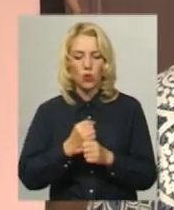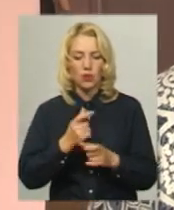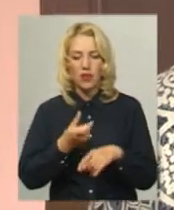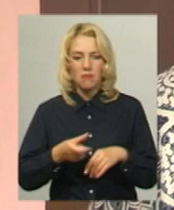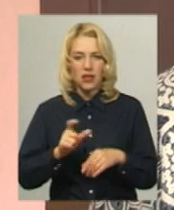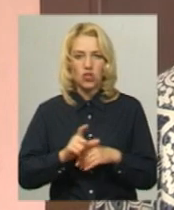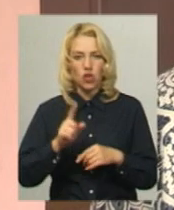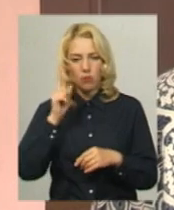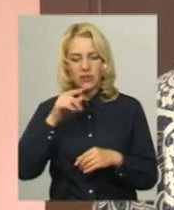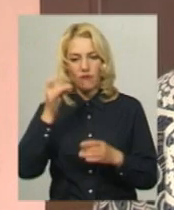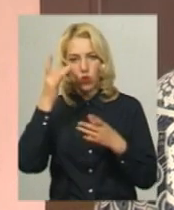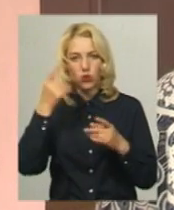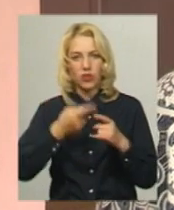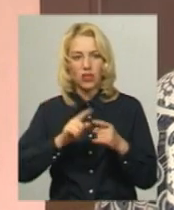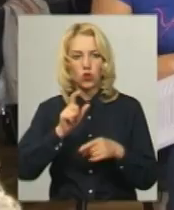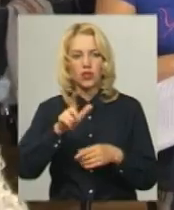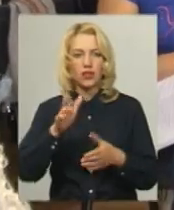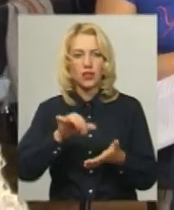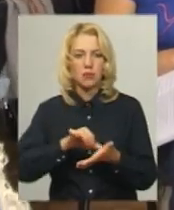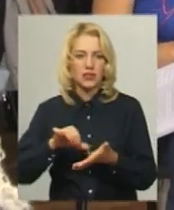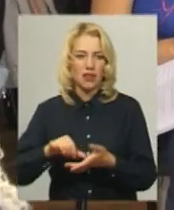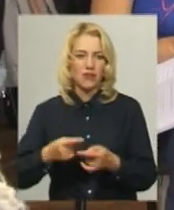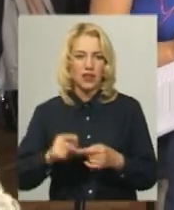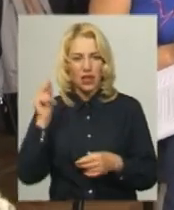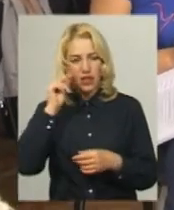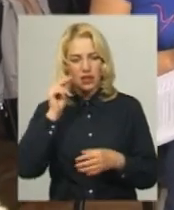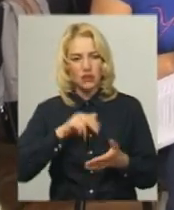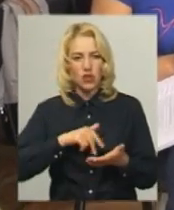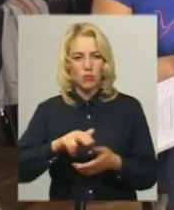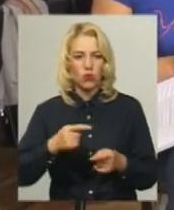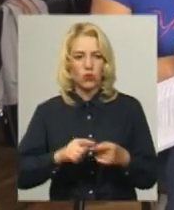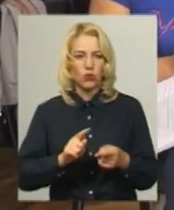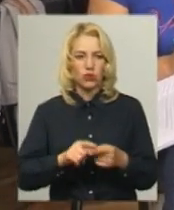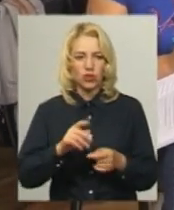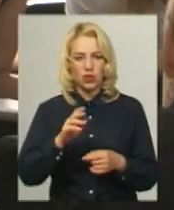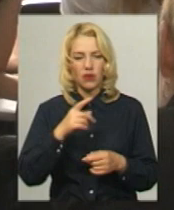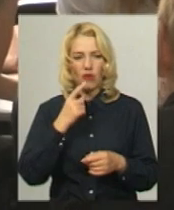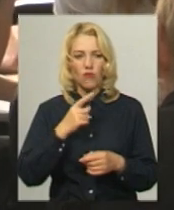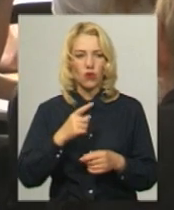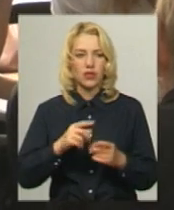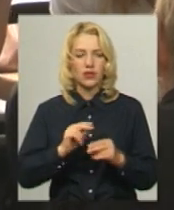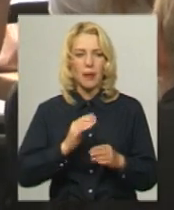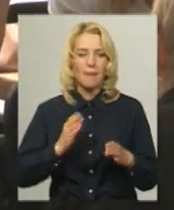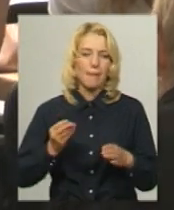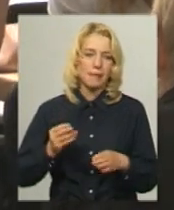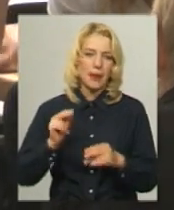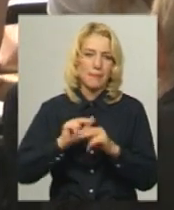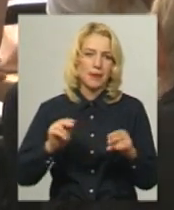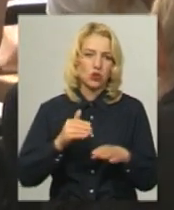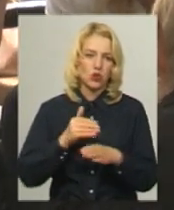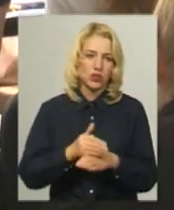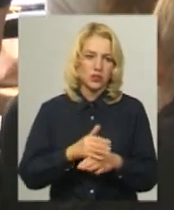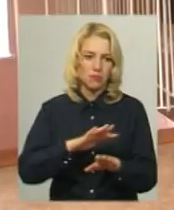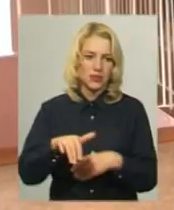культурі саме тих країн, які вони представляють. А навчання проходить у групах по 9 чоловік, каже методист англійської мови Хмельницького областного інституту